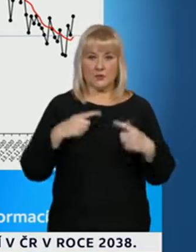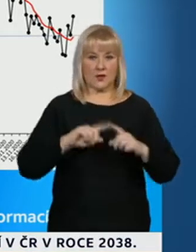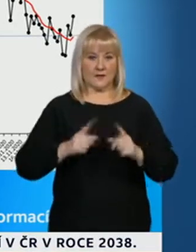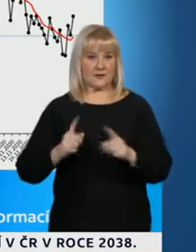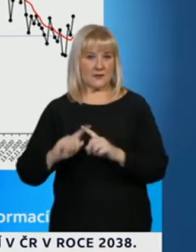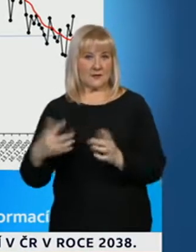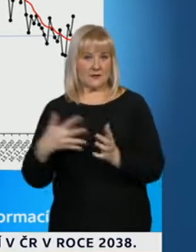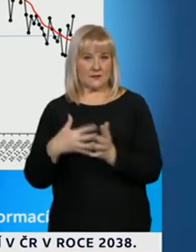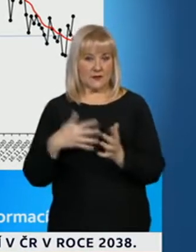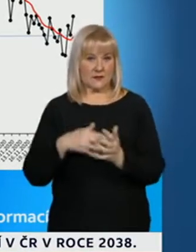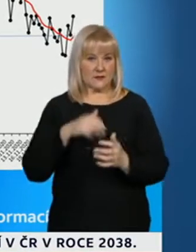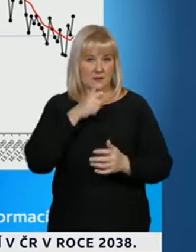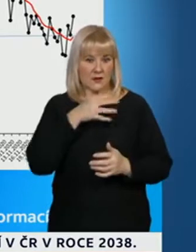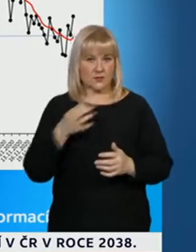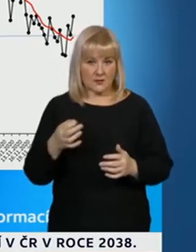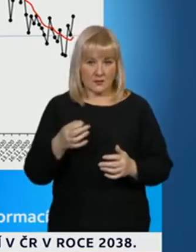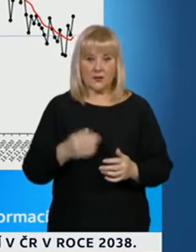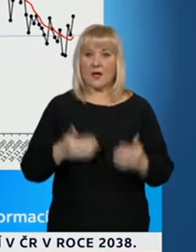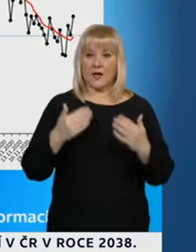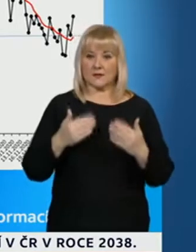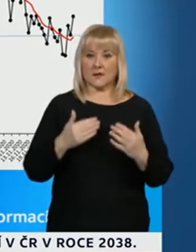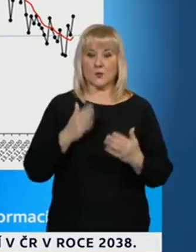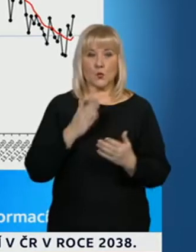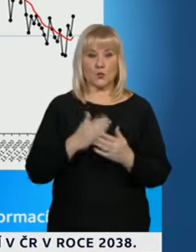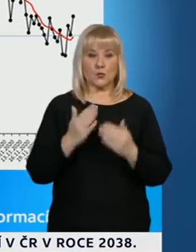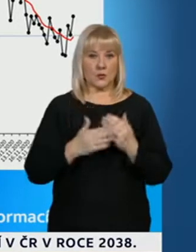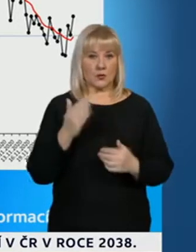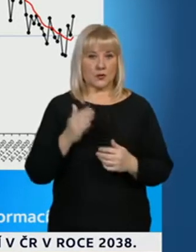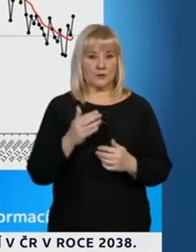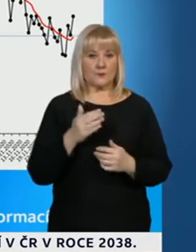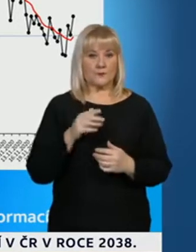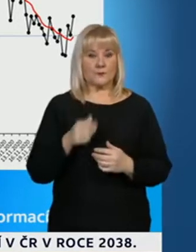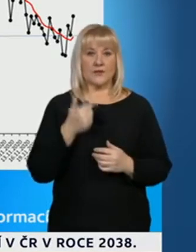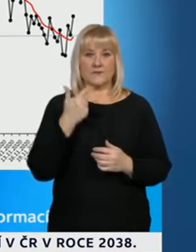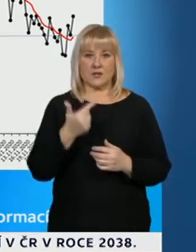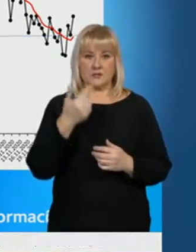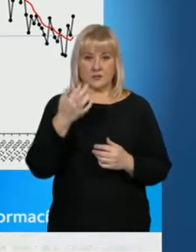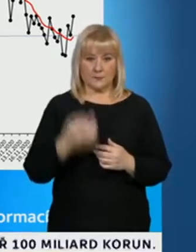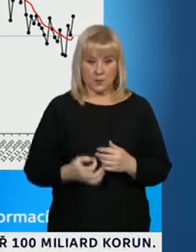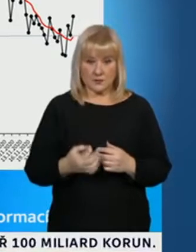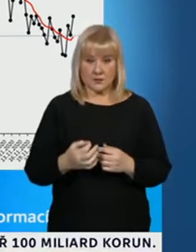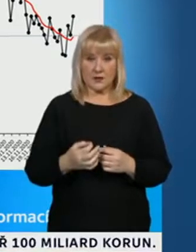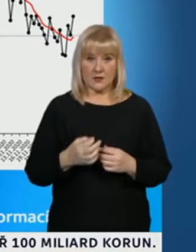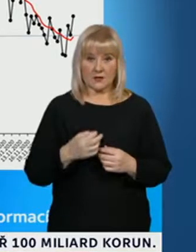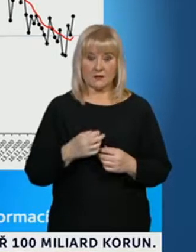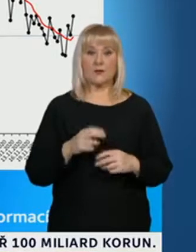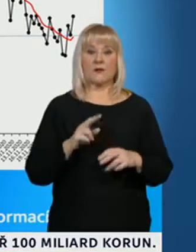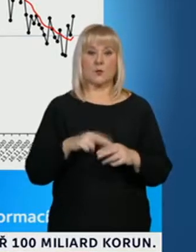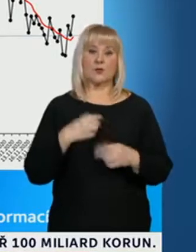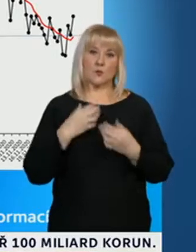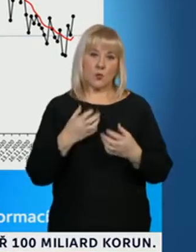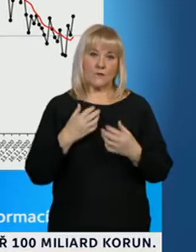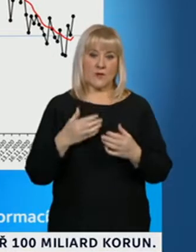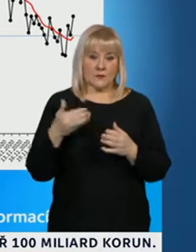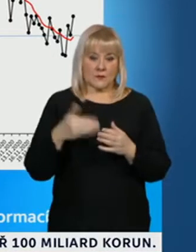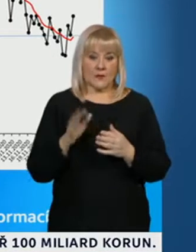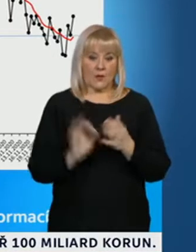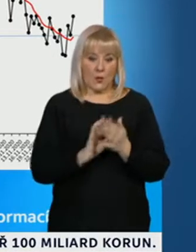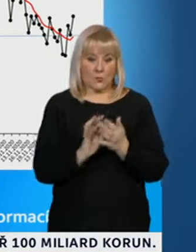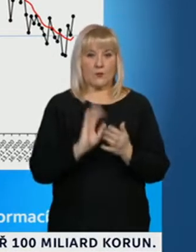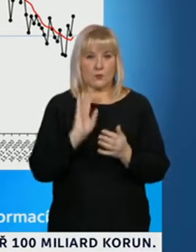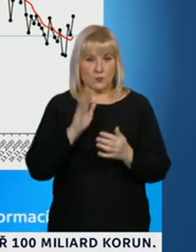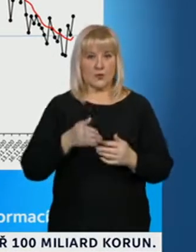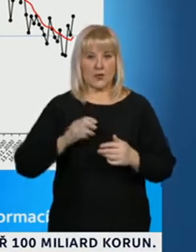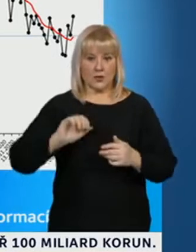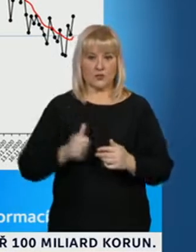chvíli se ten parametr blíží nebo dotýká 20%. A doufím, že se zase v dalším období bude ještě klesat.